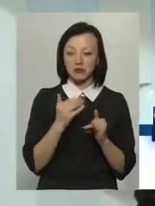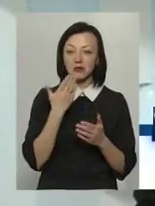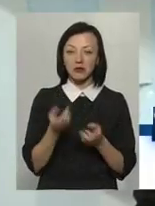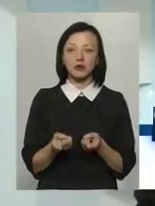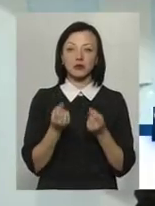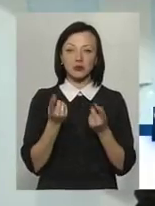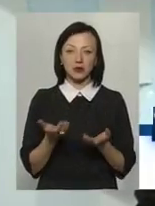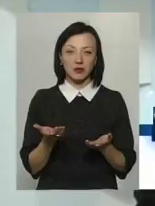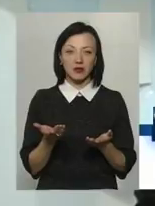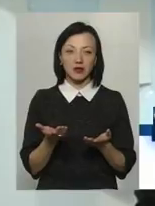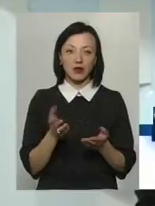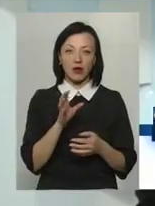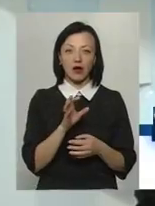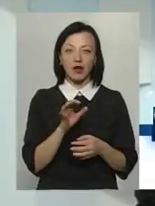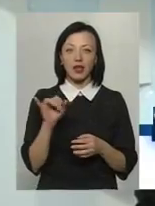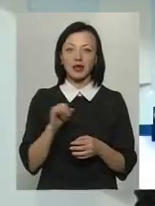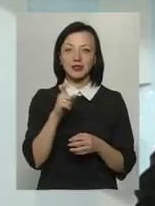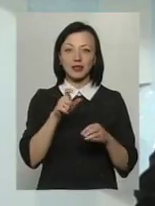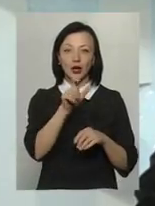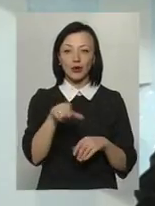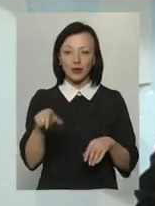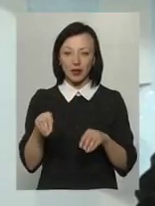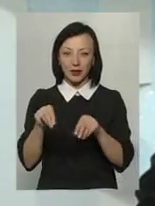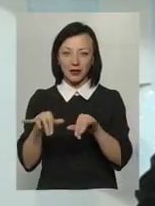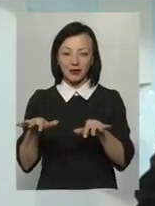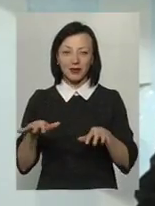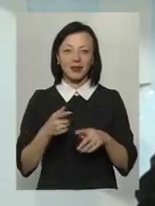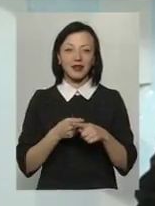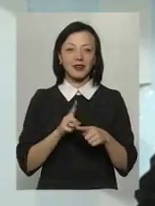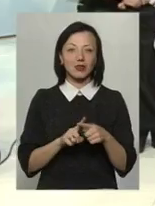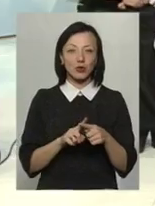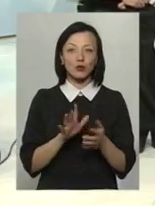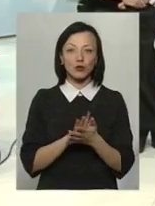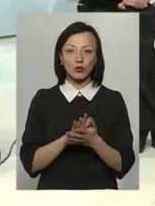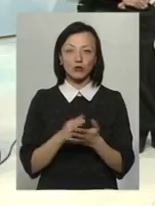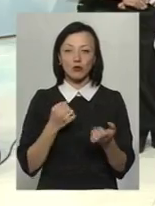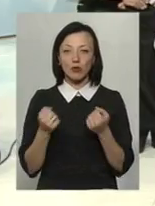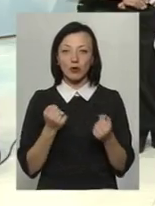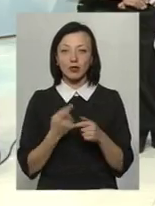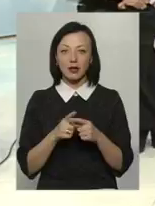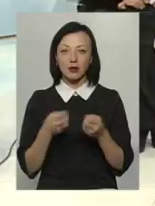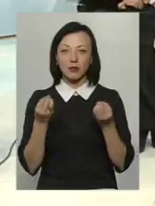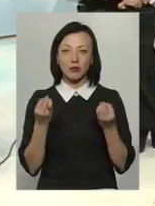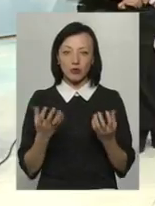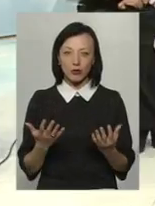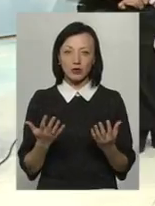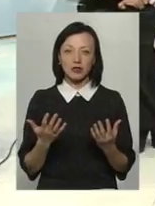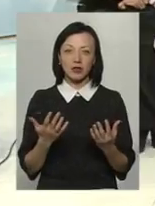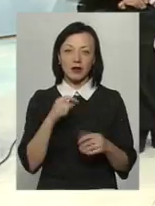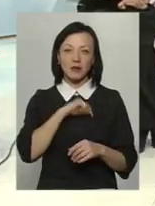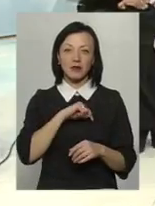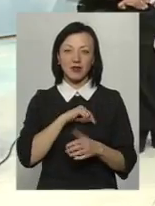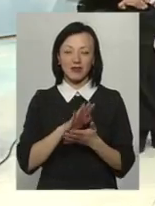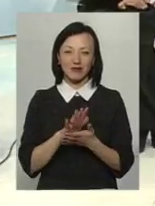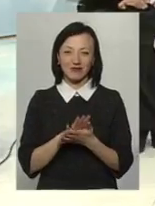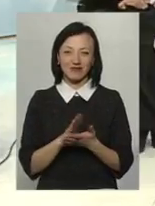що «Ну, откуда же?» «Он із людей сипється». Насправді, той мусор, з яким ми боремося, це просто матеріалізація, ментального мусора,